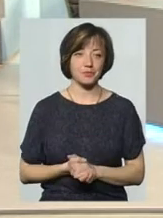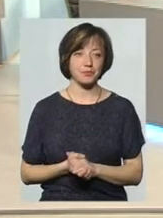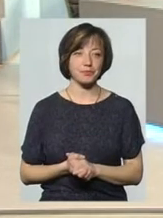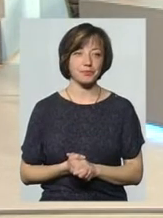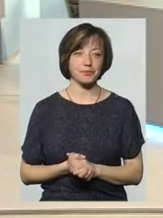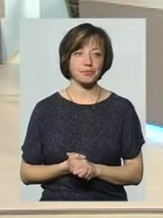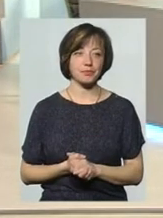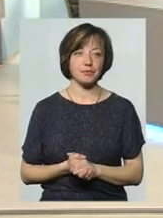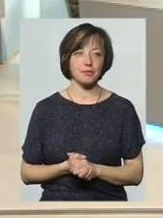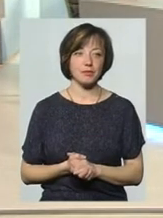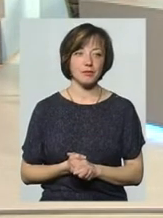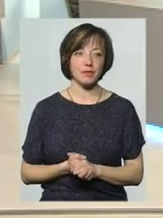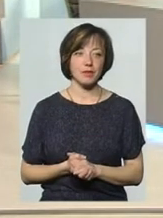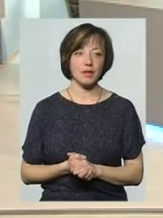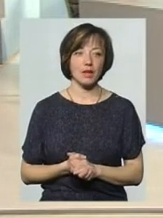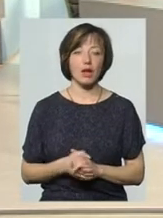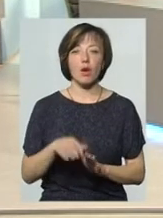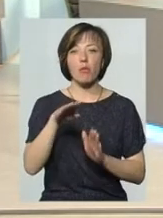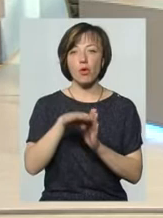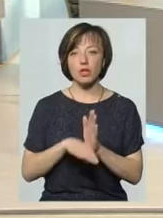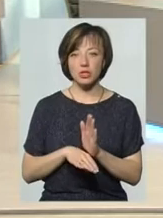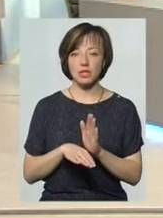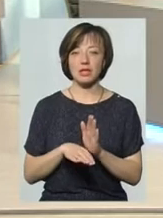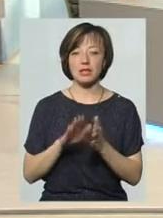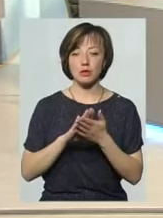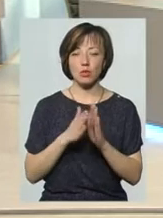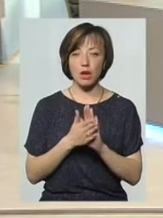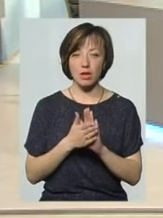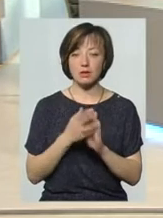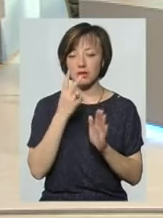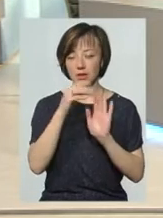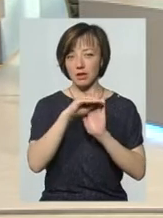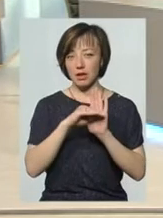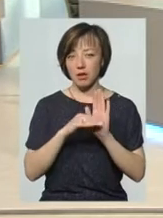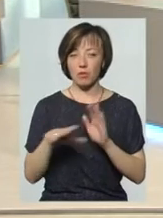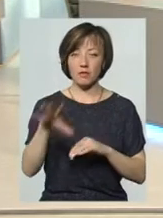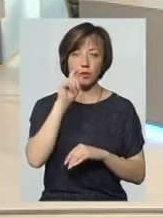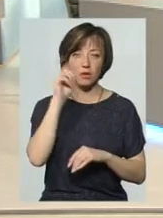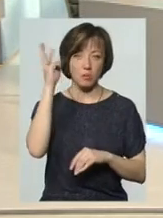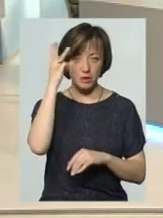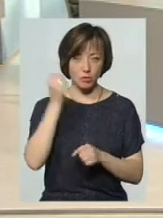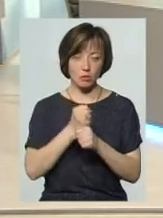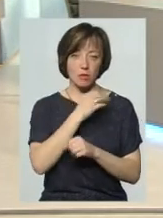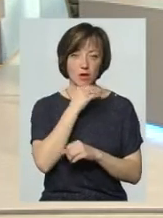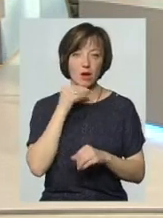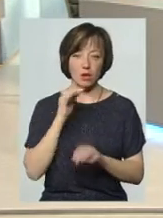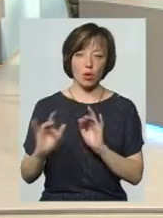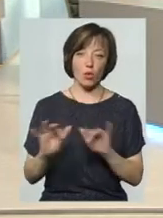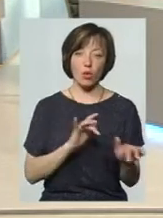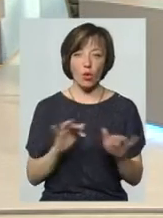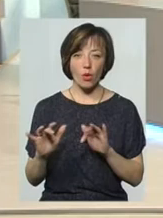Погіршення рейтингу відмічається взагалі і по всій країні. І навіть в Хмельницькому, ніби зроблено багато кроків